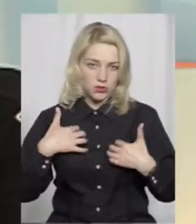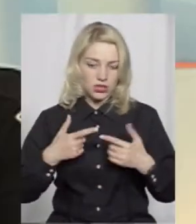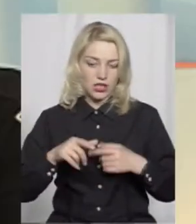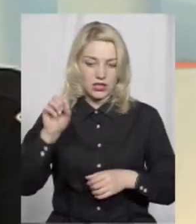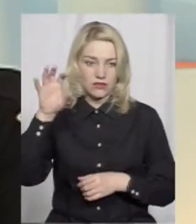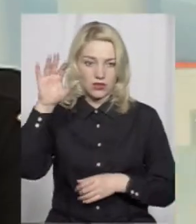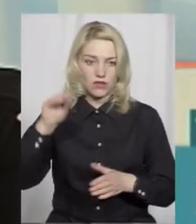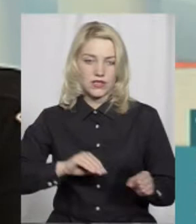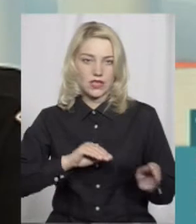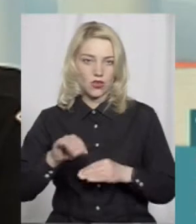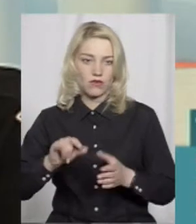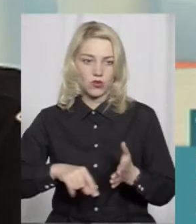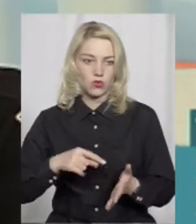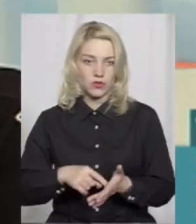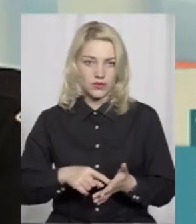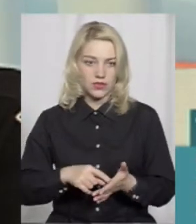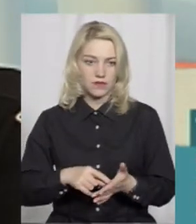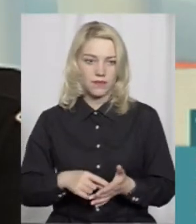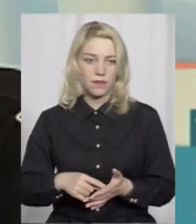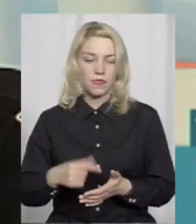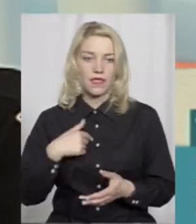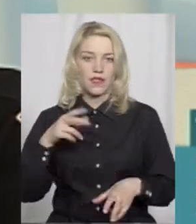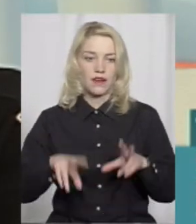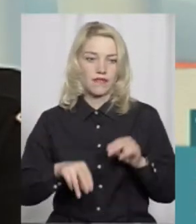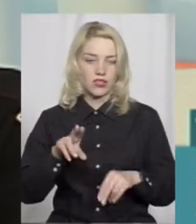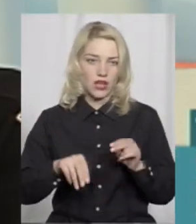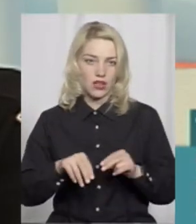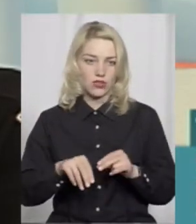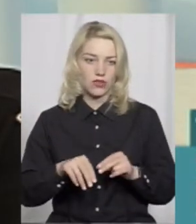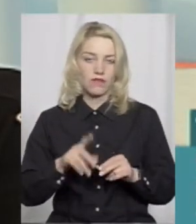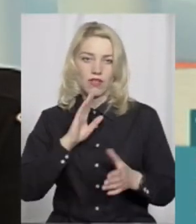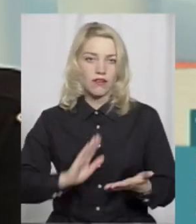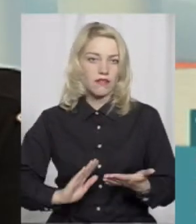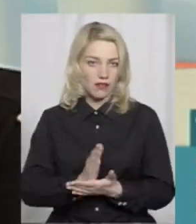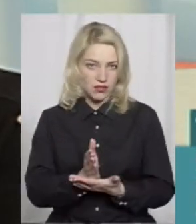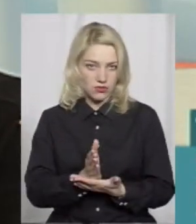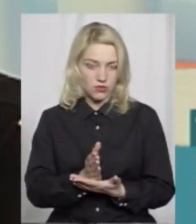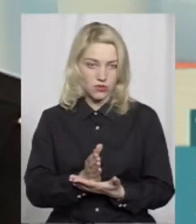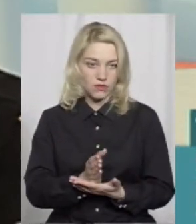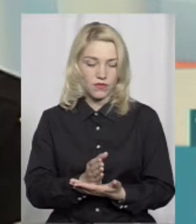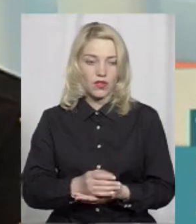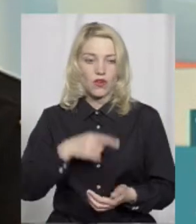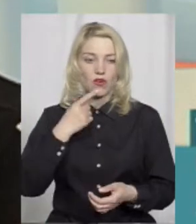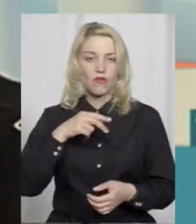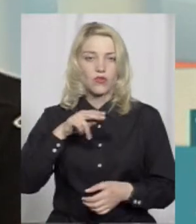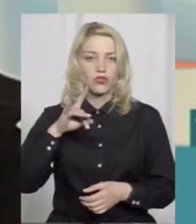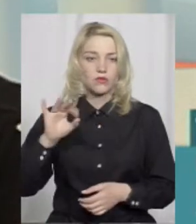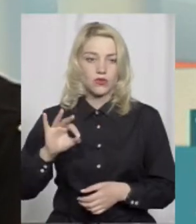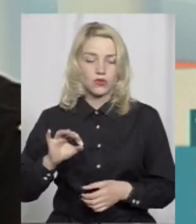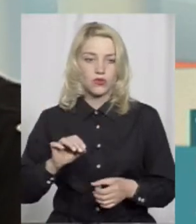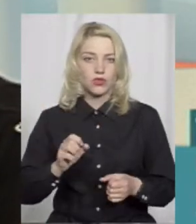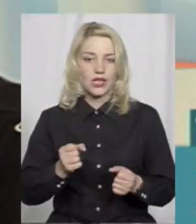встановлені в нашому місті, я вважаю, дуже якісно, говорячи саме про